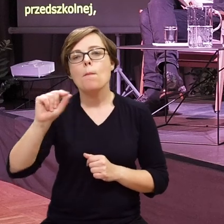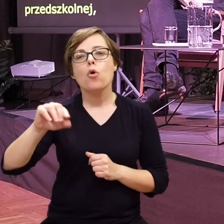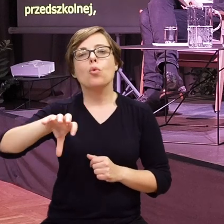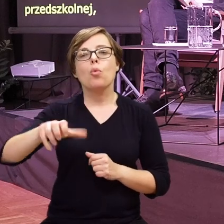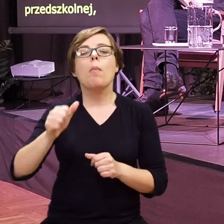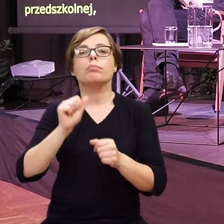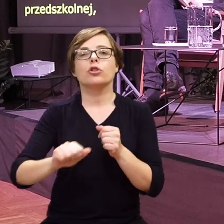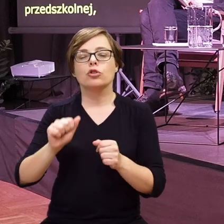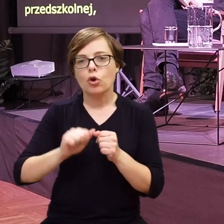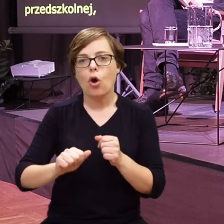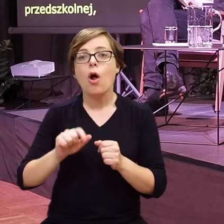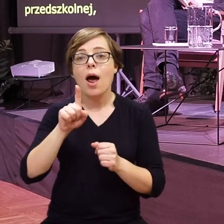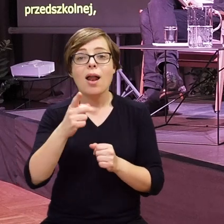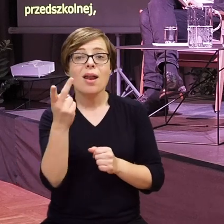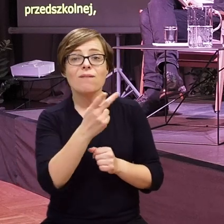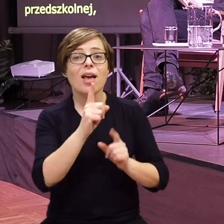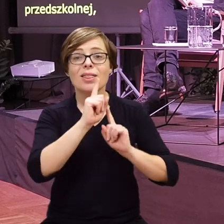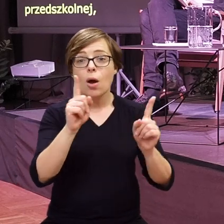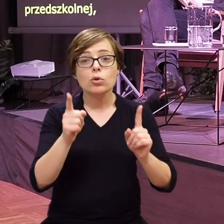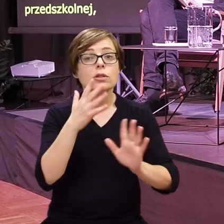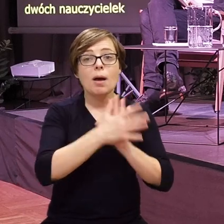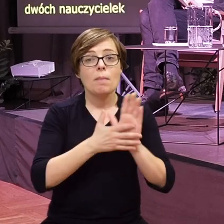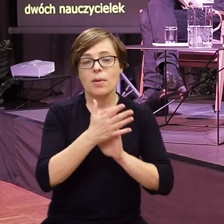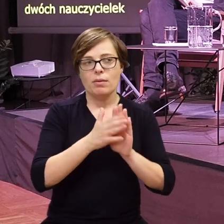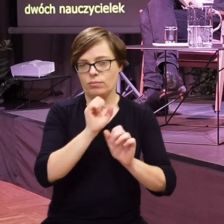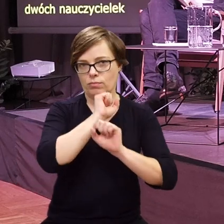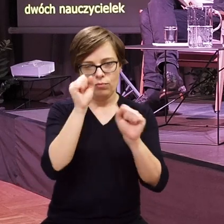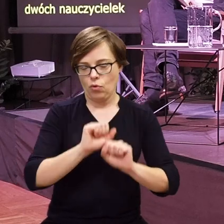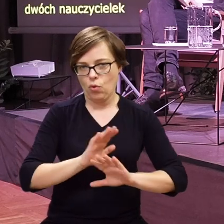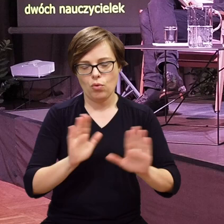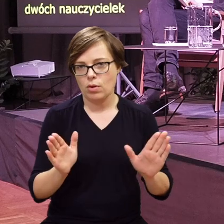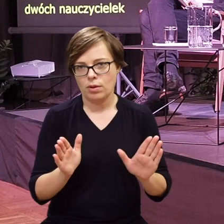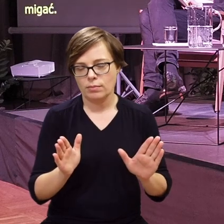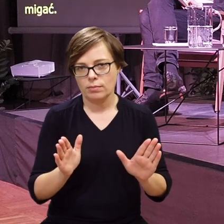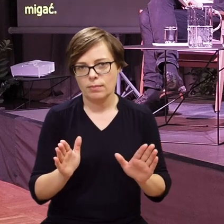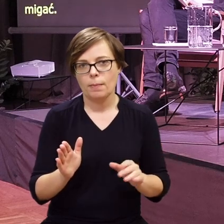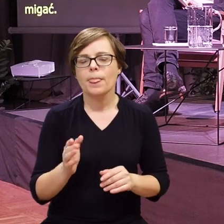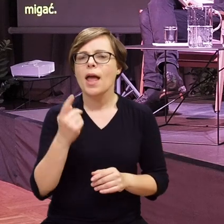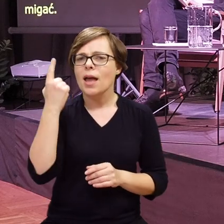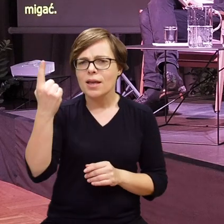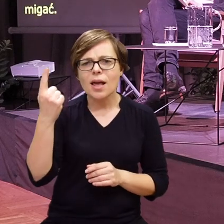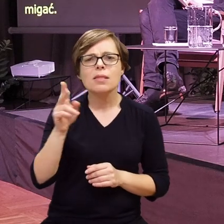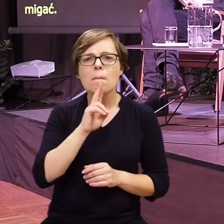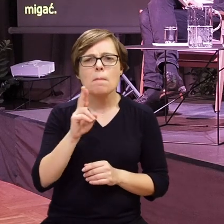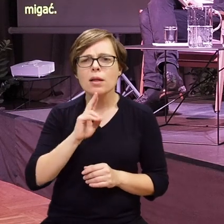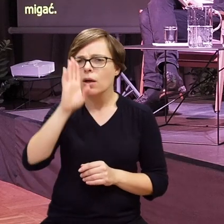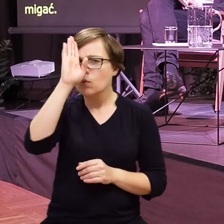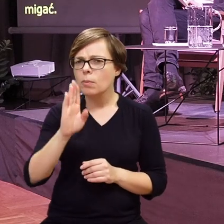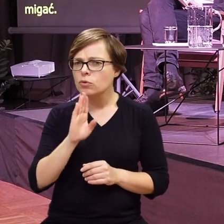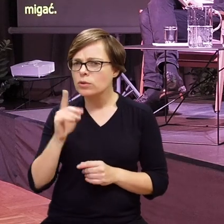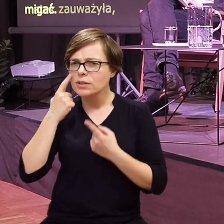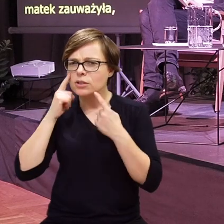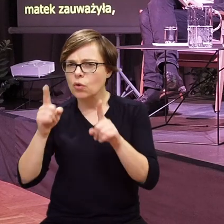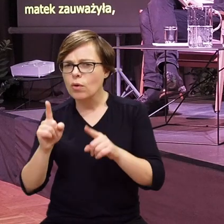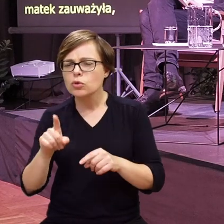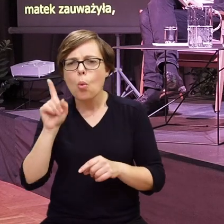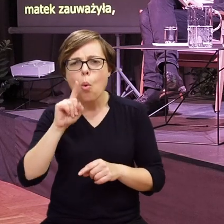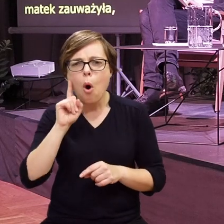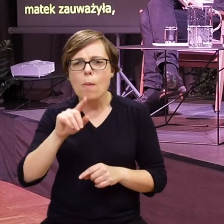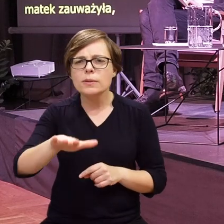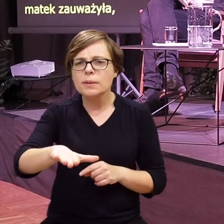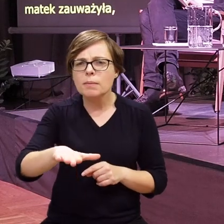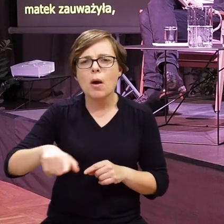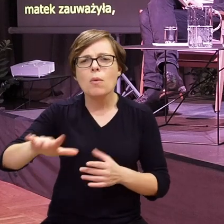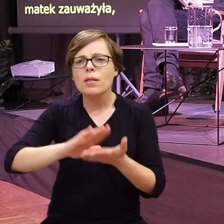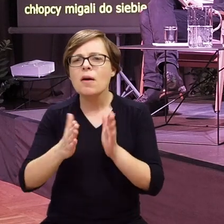do grupy przedszkolnej, w której żadna z dwóch nauczycielek nie umiała migać. Jedna ze słabo słyszących matek zauważyła, że kilkuletni